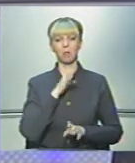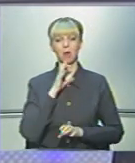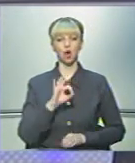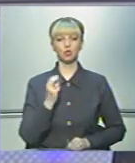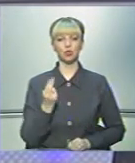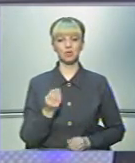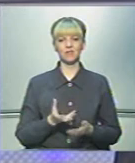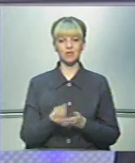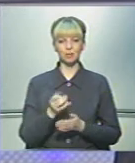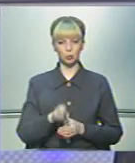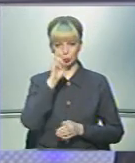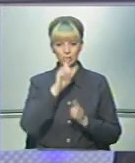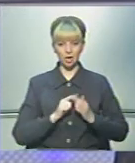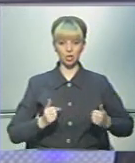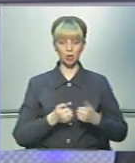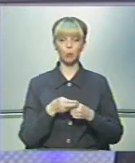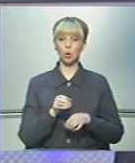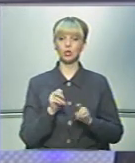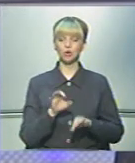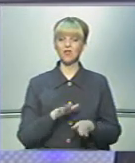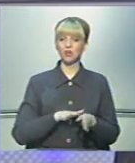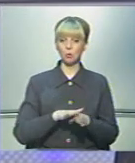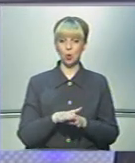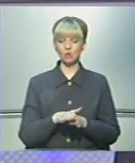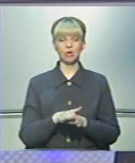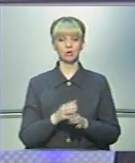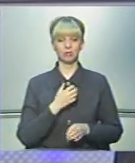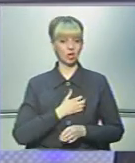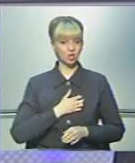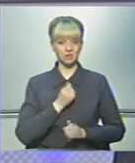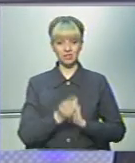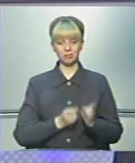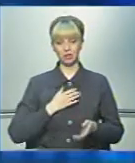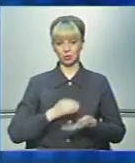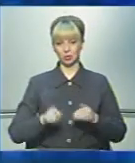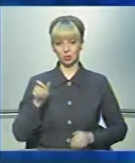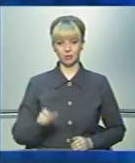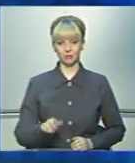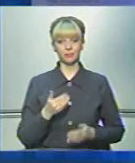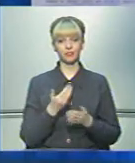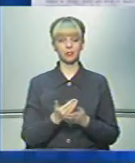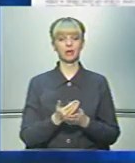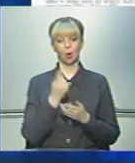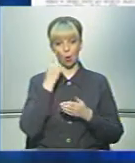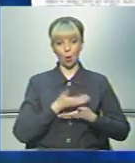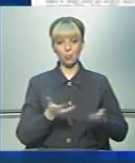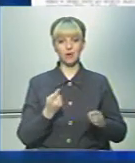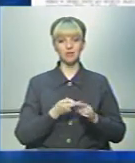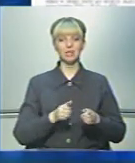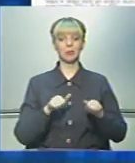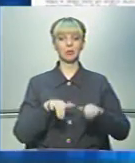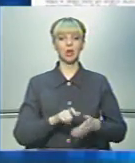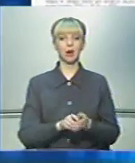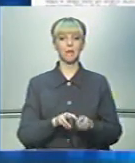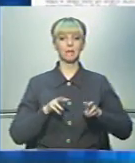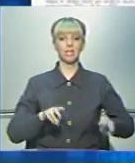соцвиплат у державі. Про те, чи відбулися разючі зміни, Наталя Синюсик. Ось на оприлюднення цієї постанови